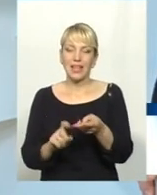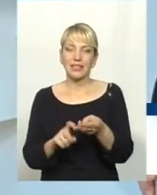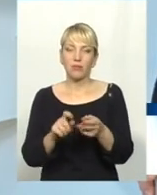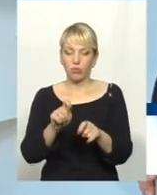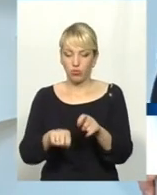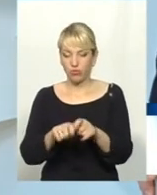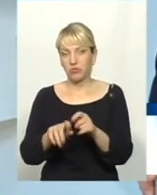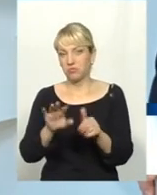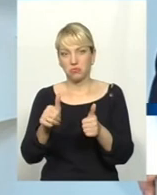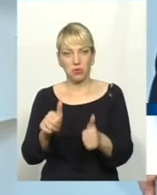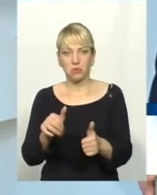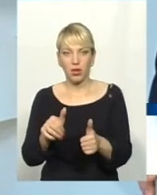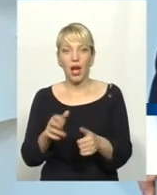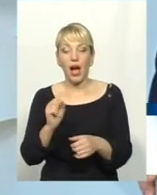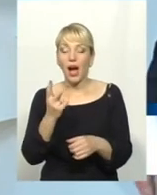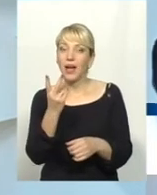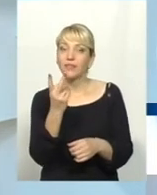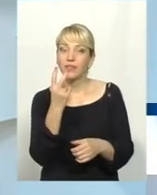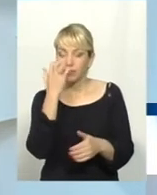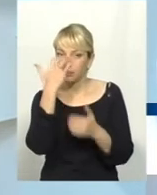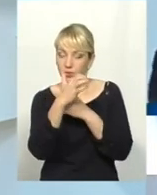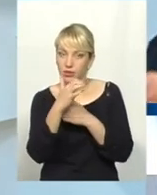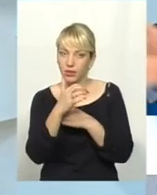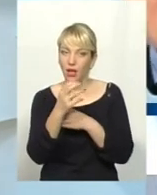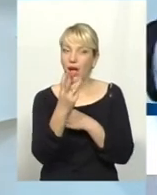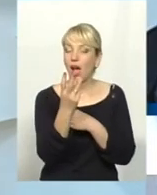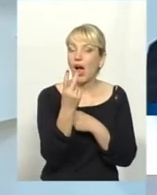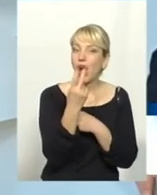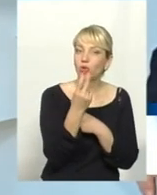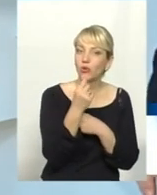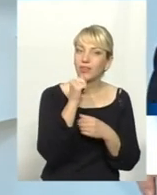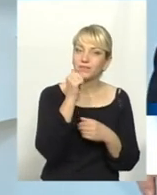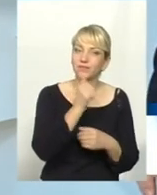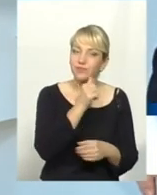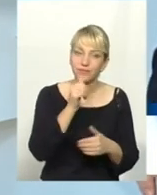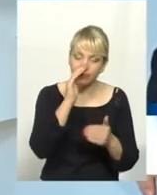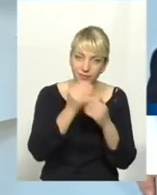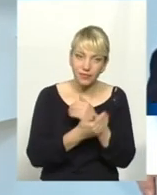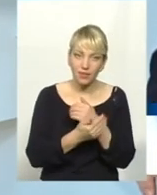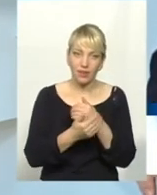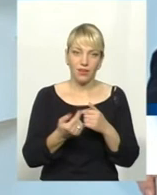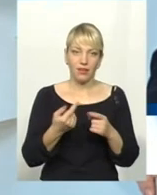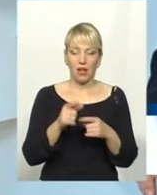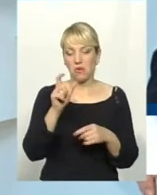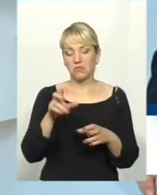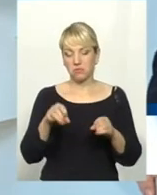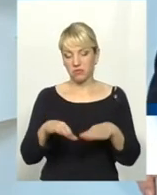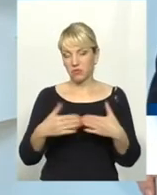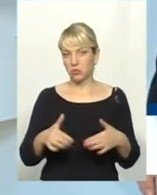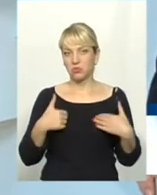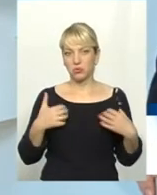а ще дві не побачили. А одна замаскувала другу. А людина вирішила, що в нас здорова.